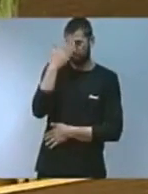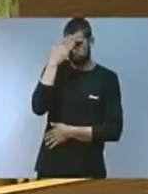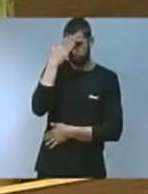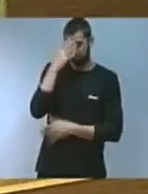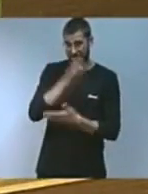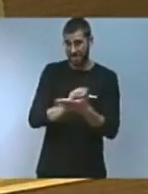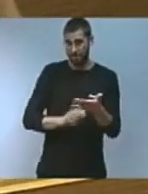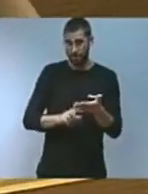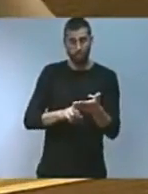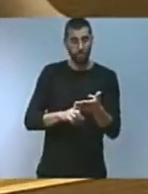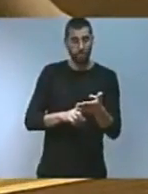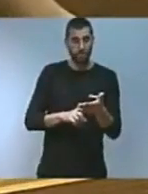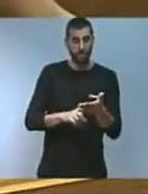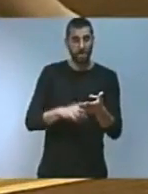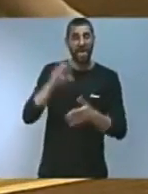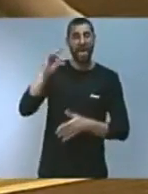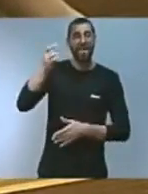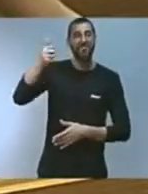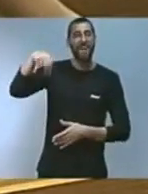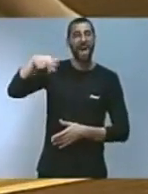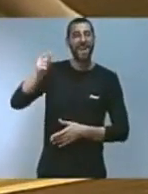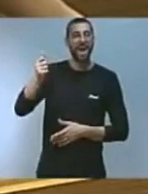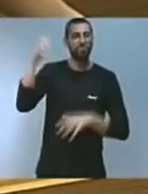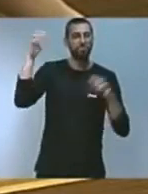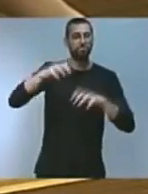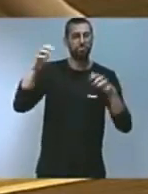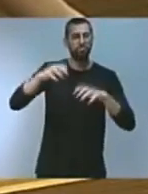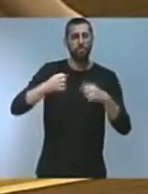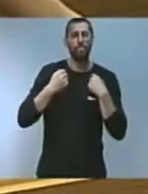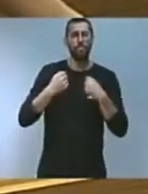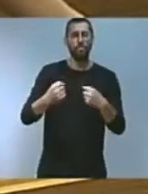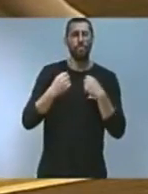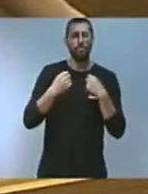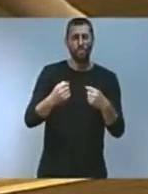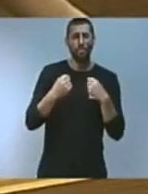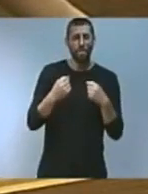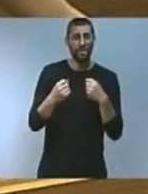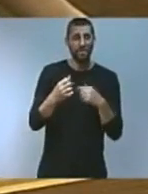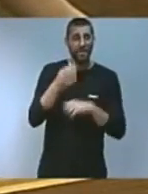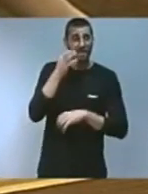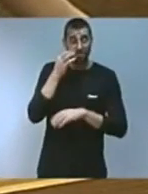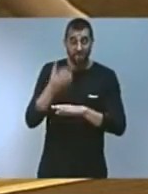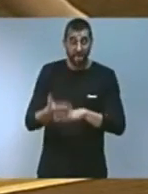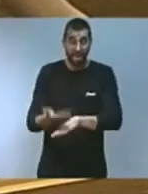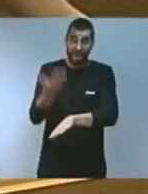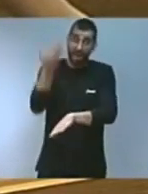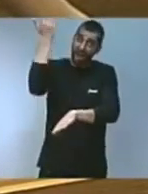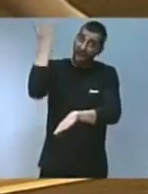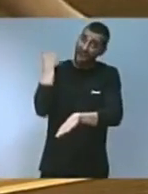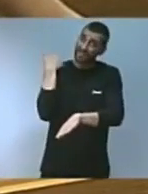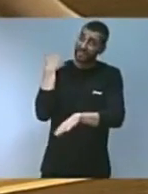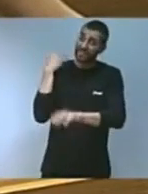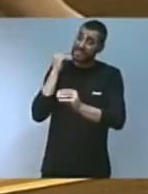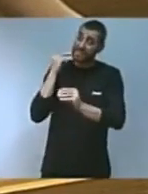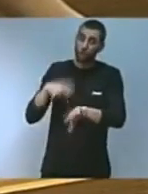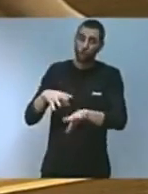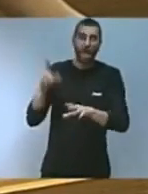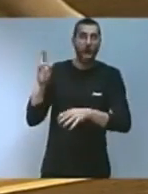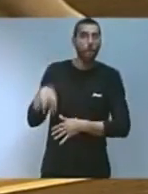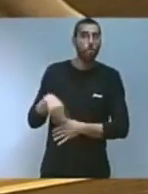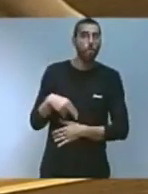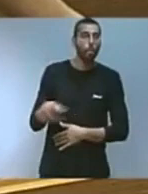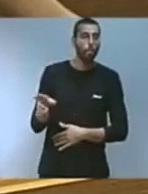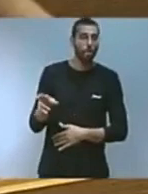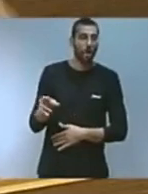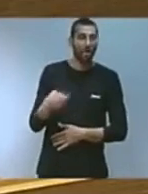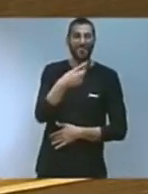il·lustre, la dana ha sido de tal magnitud d'intensitat que no tiene precedentes en la sèrie històrica. Centenars de